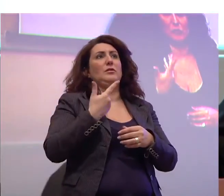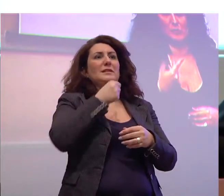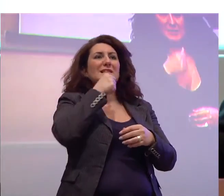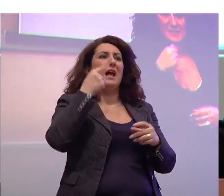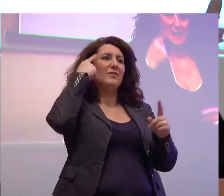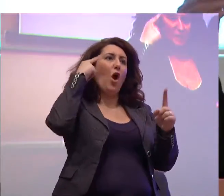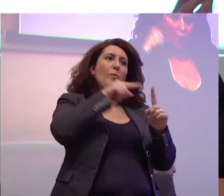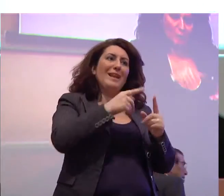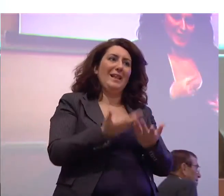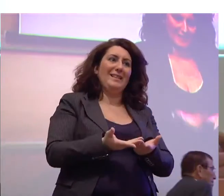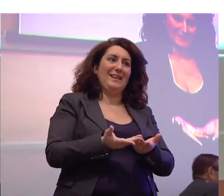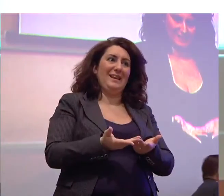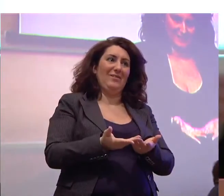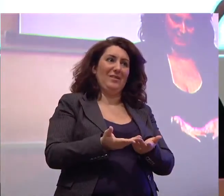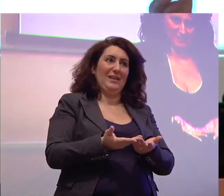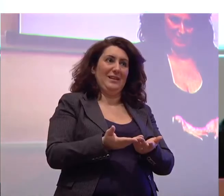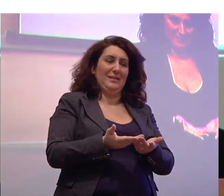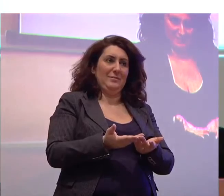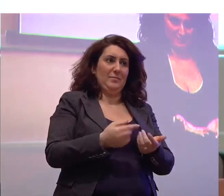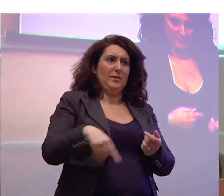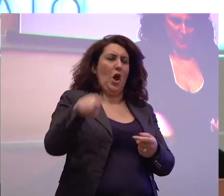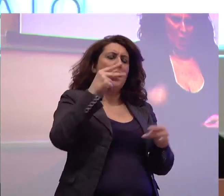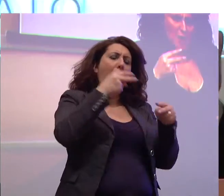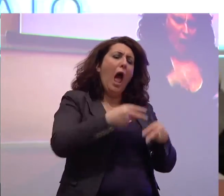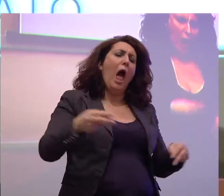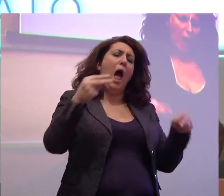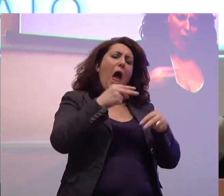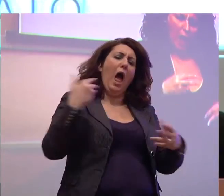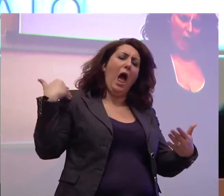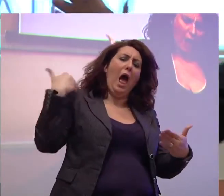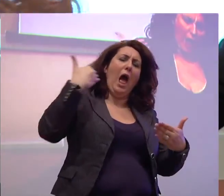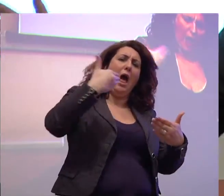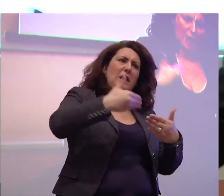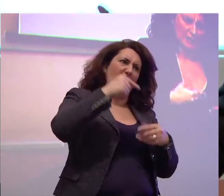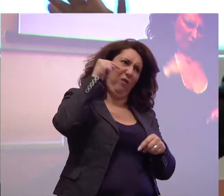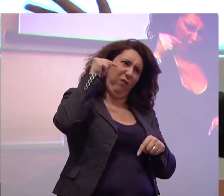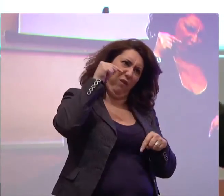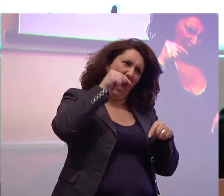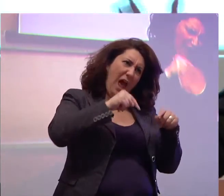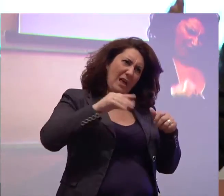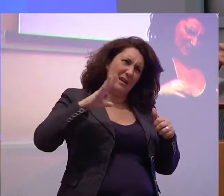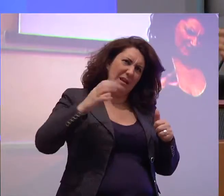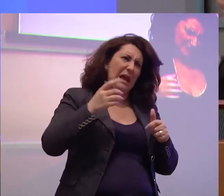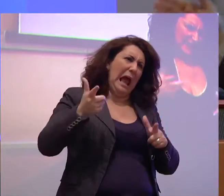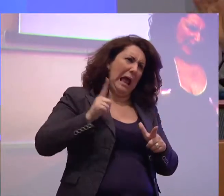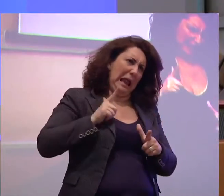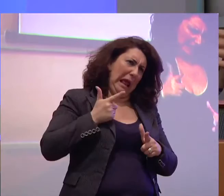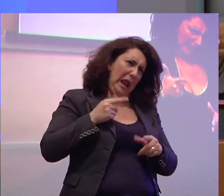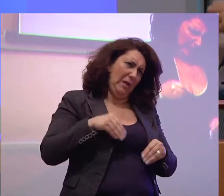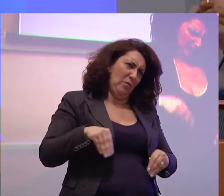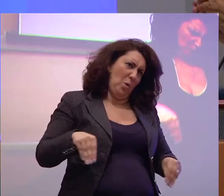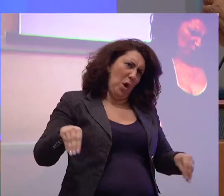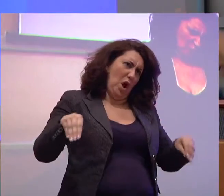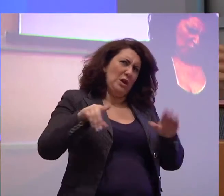noi abbiamo conquistato negli anni faticosamente perché non c'è stato regalato niente lo sappiamo tutte le